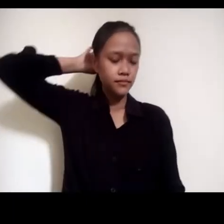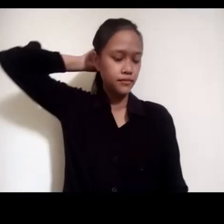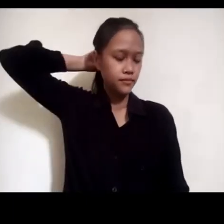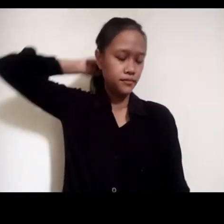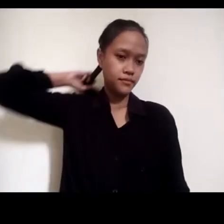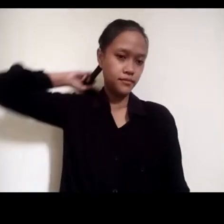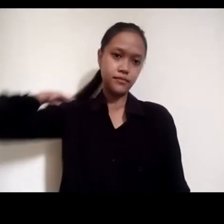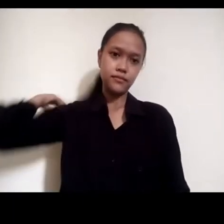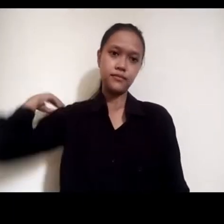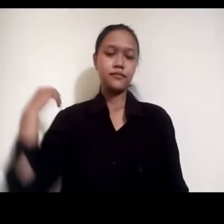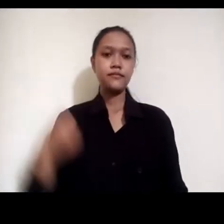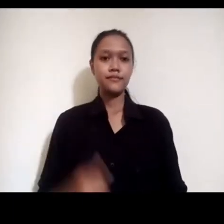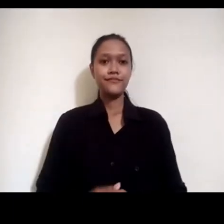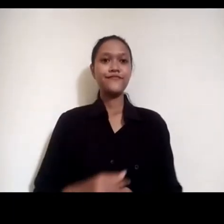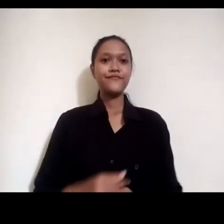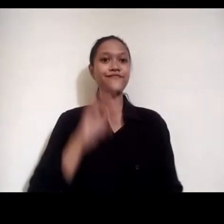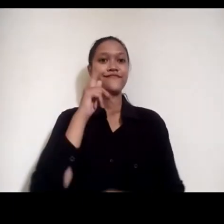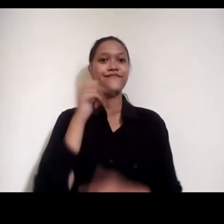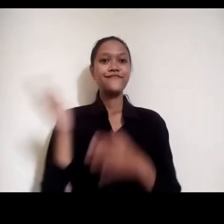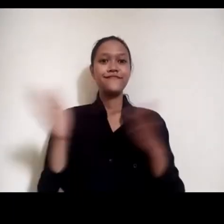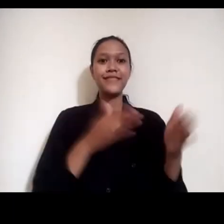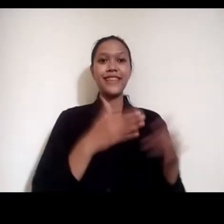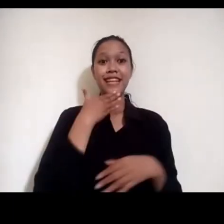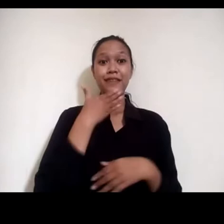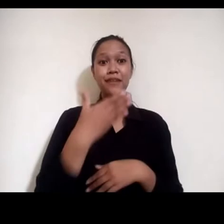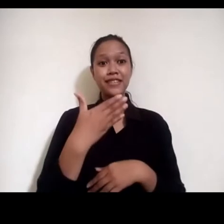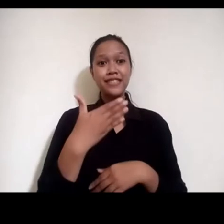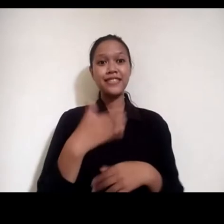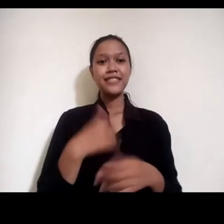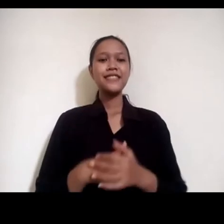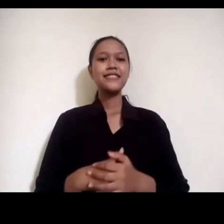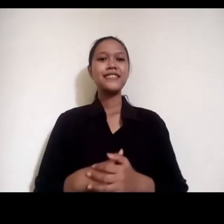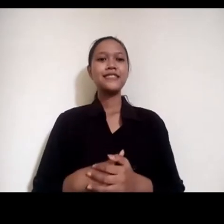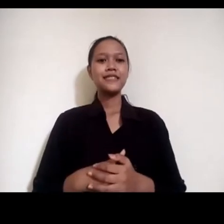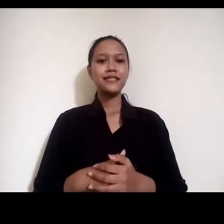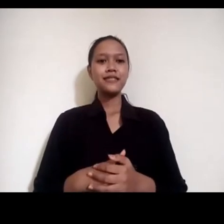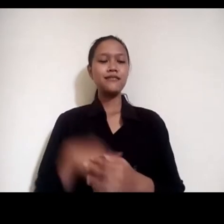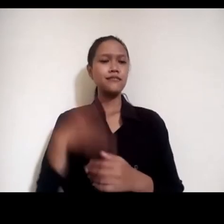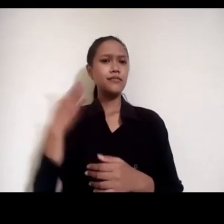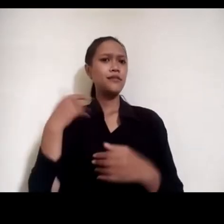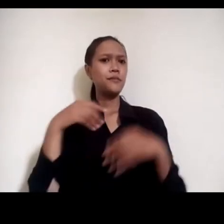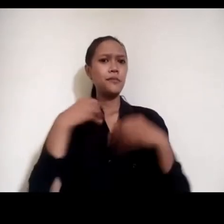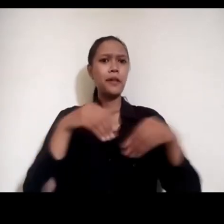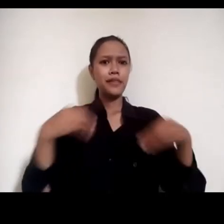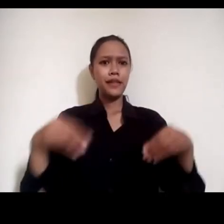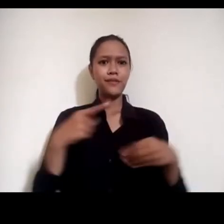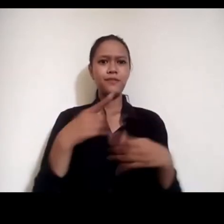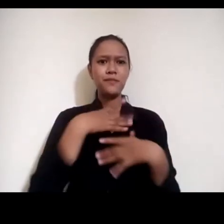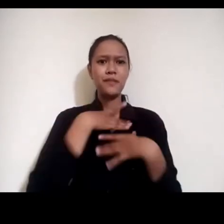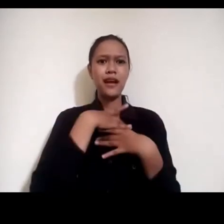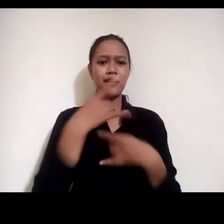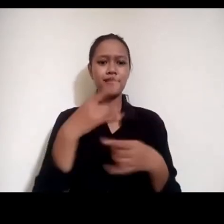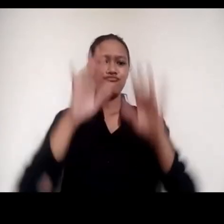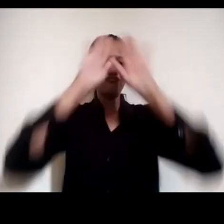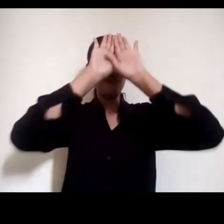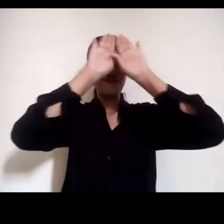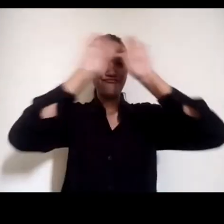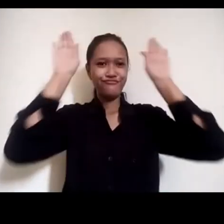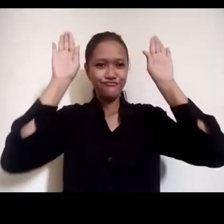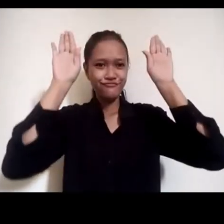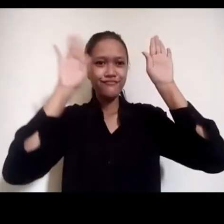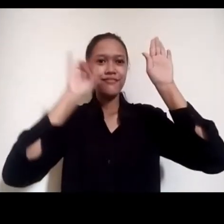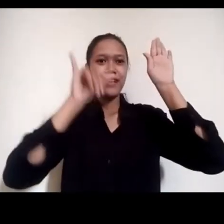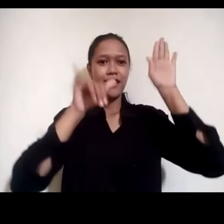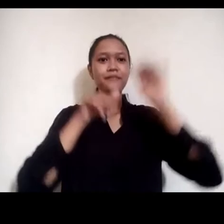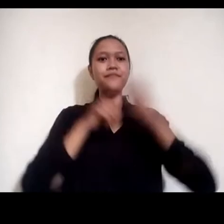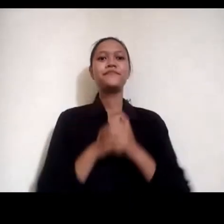baik terima kasih mas mawa tadi materi sangat menarik membuka awasan kita bareng-bareng soal jurnalisme data dan